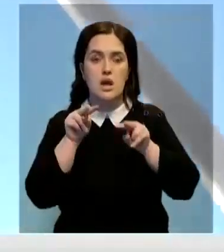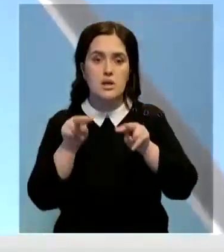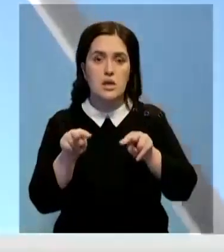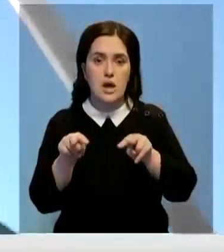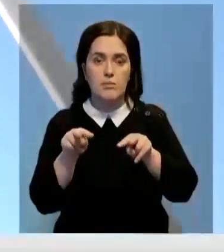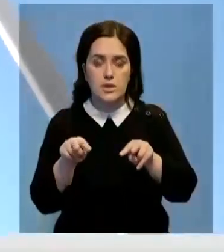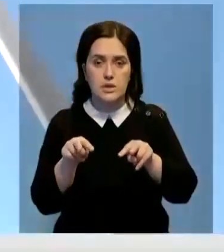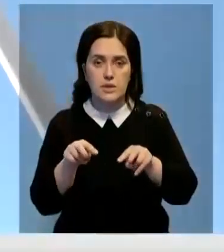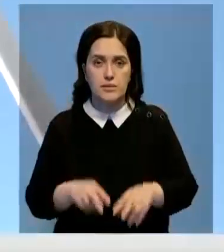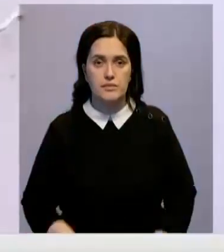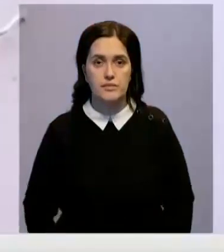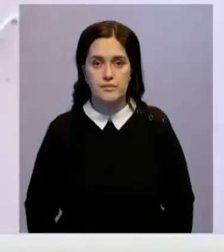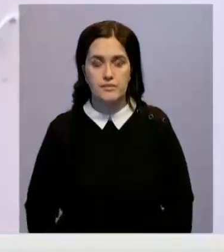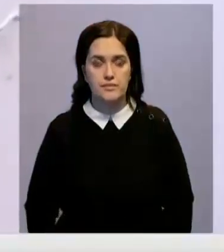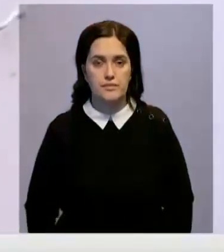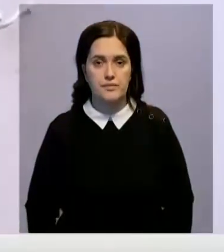отмечает время.